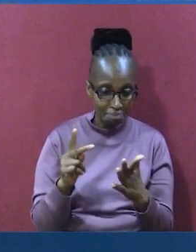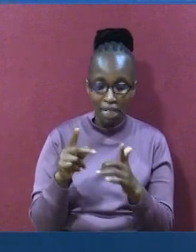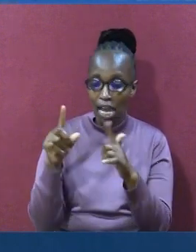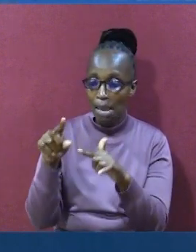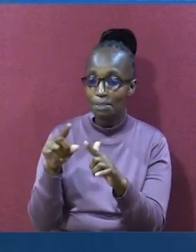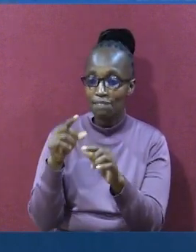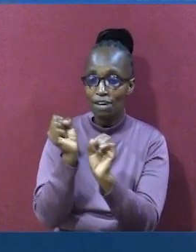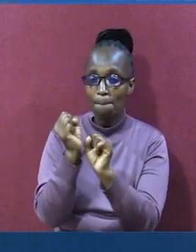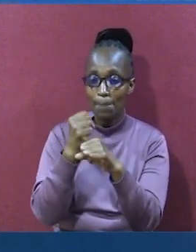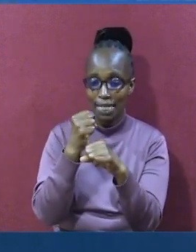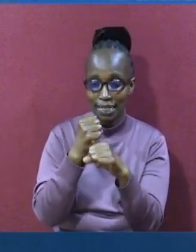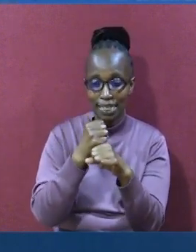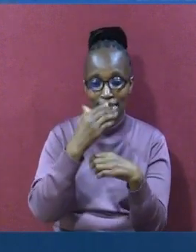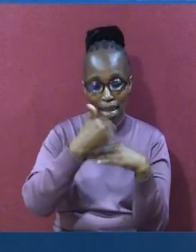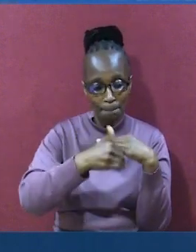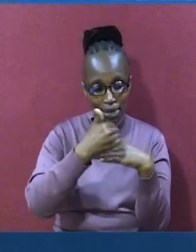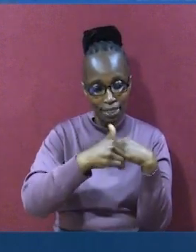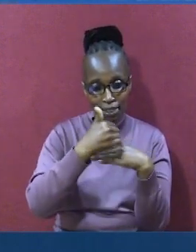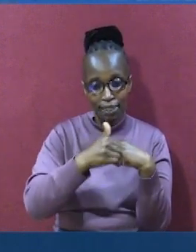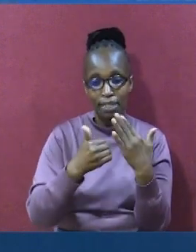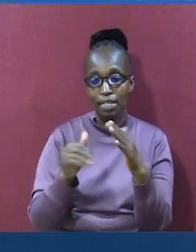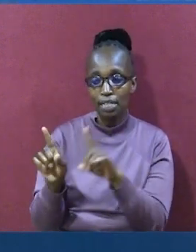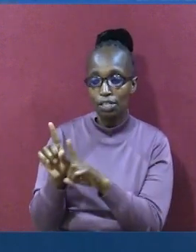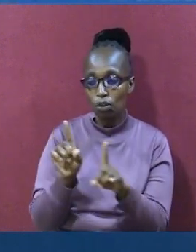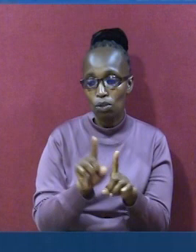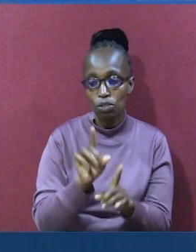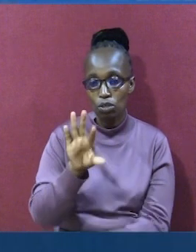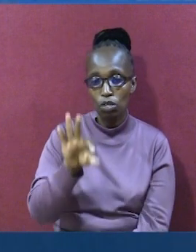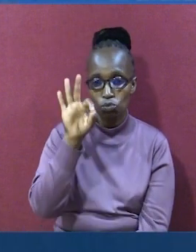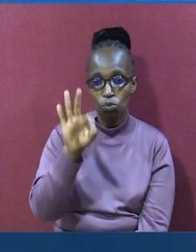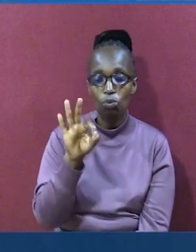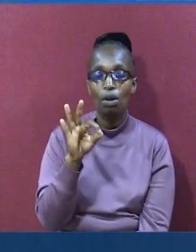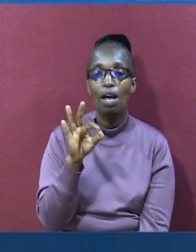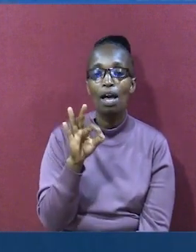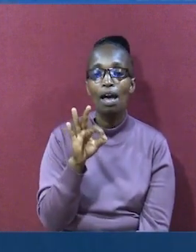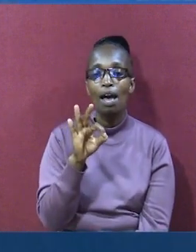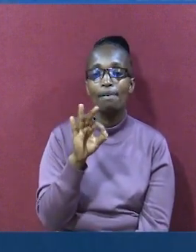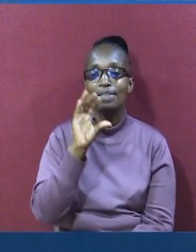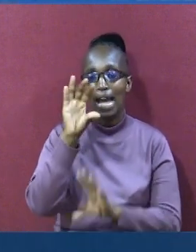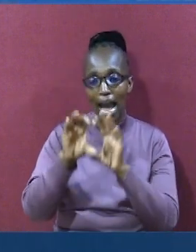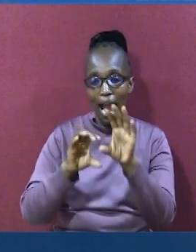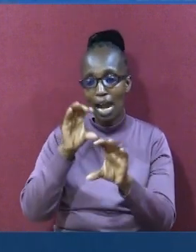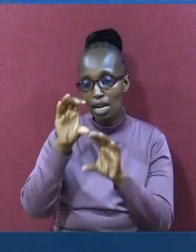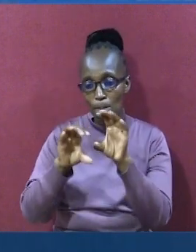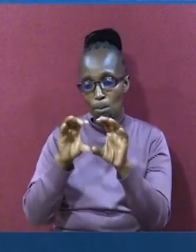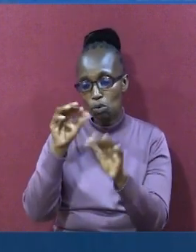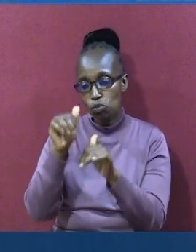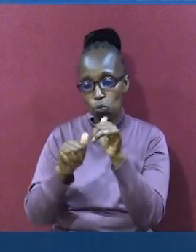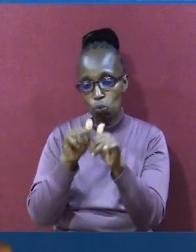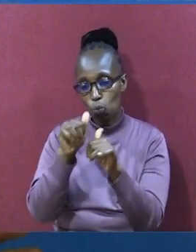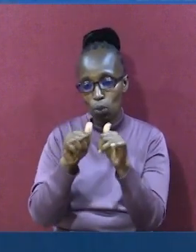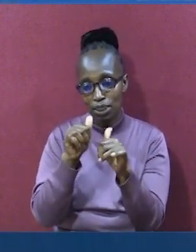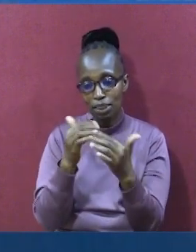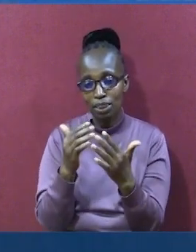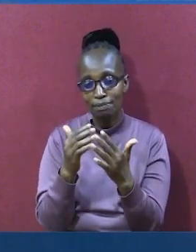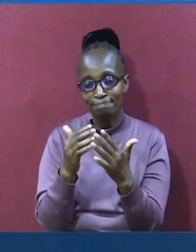Akaweze kutengeneza mikate. Na ata akaenda kuchukua ndama alie nona. Ili wakaweze kuakaribisha